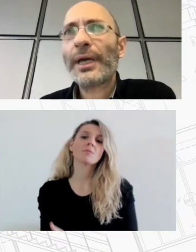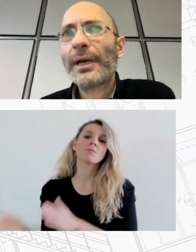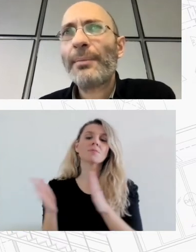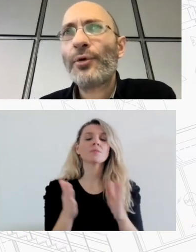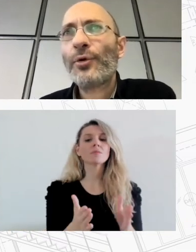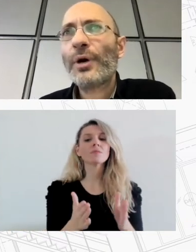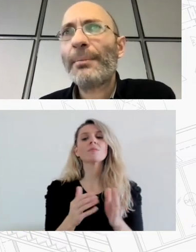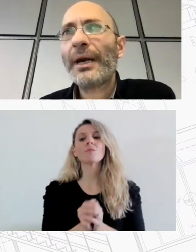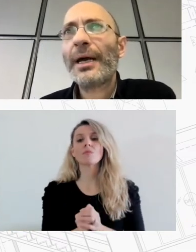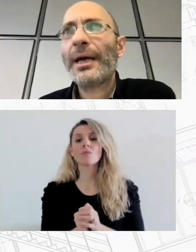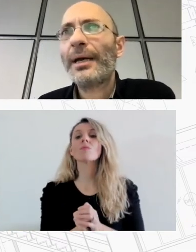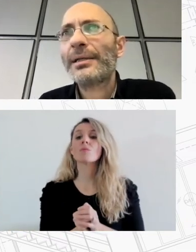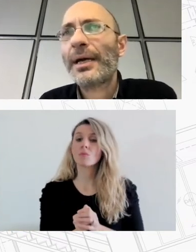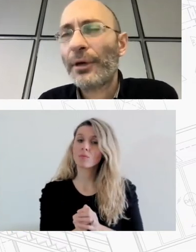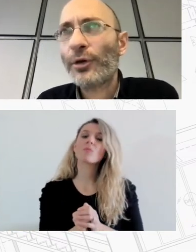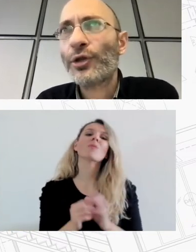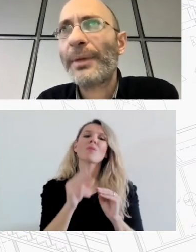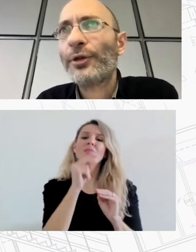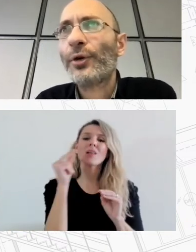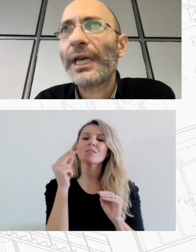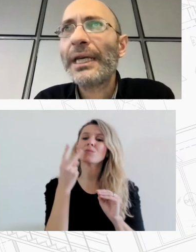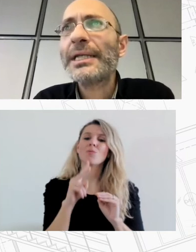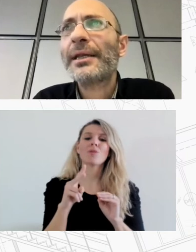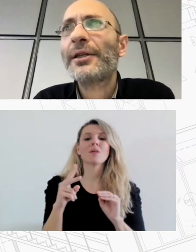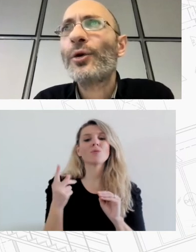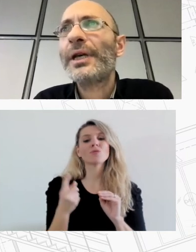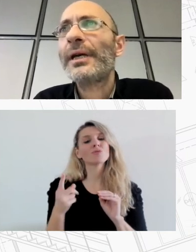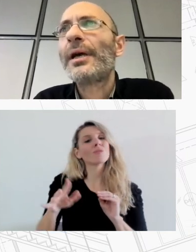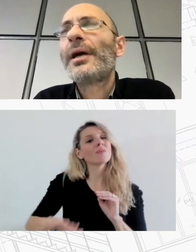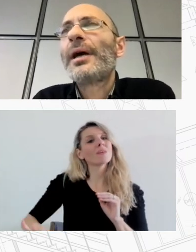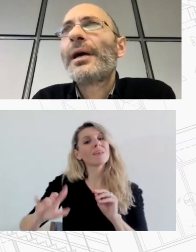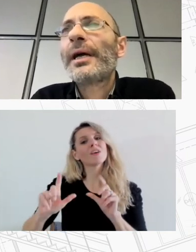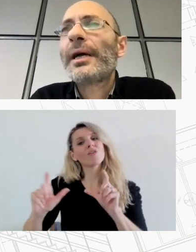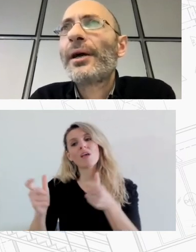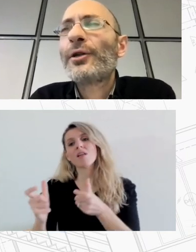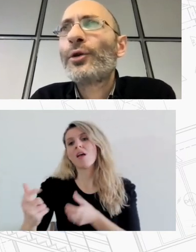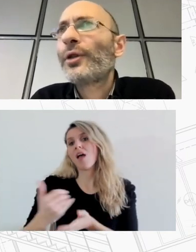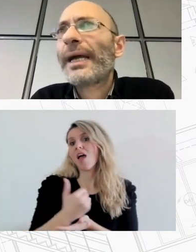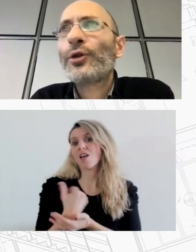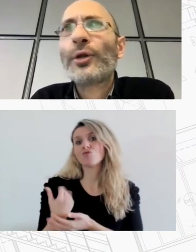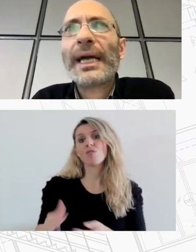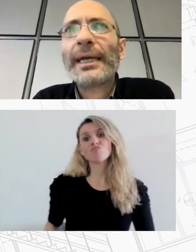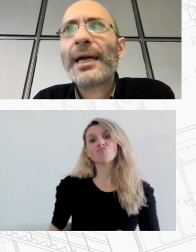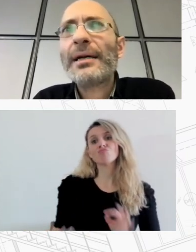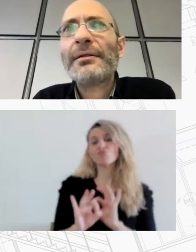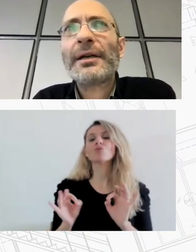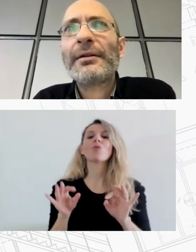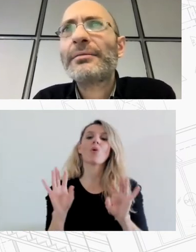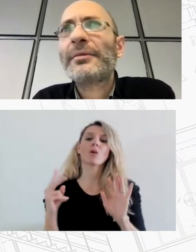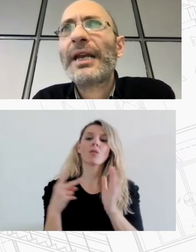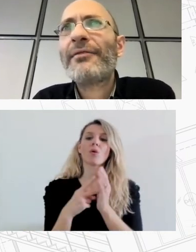προέρχονται από χαμηλών εισοδημάτων οικογένειες ενδεικτικό είναι το 2018-2019